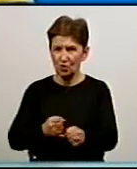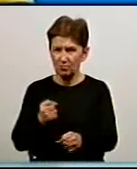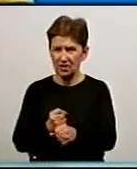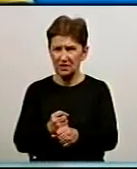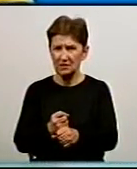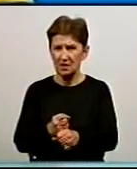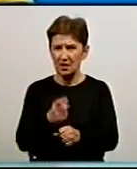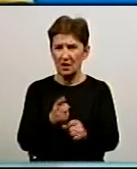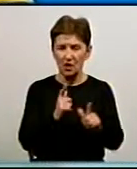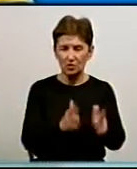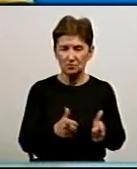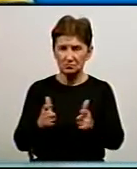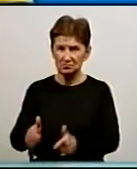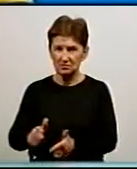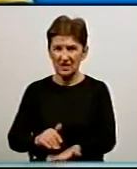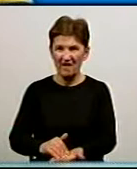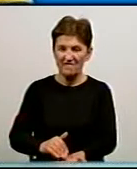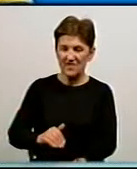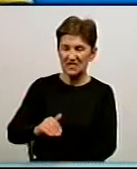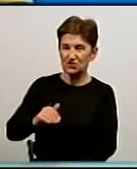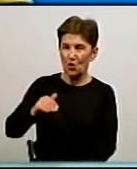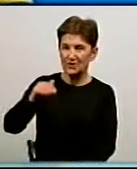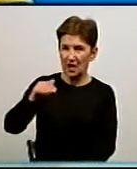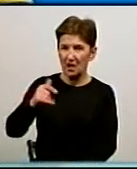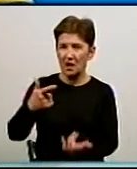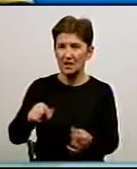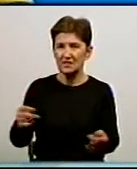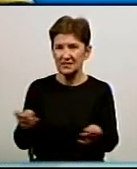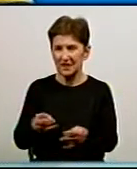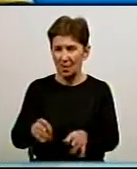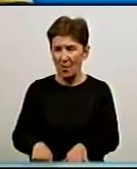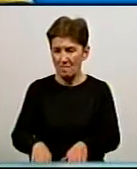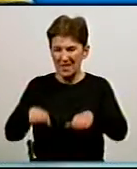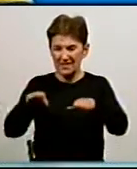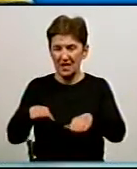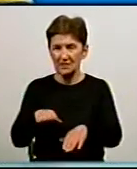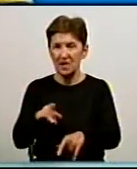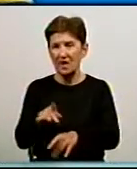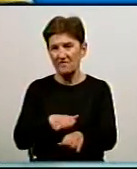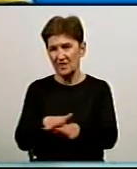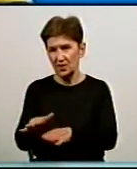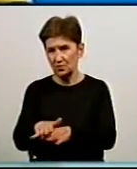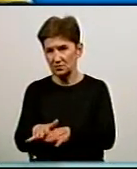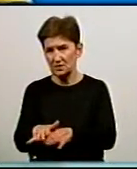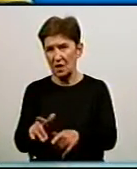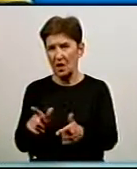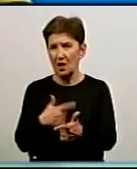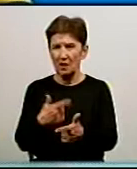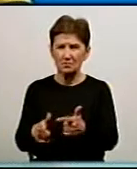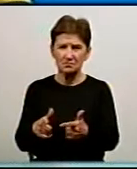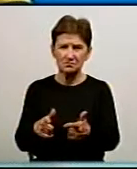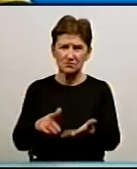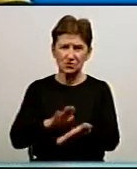озгоджується висота підйому, нормативна висота, на яку необхідно підняти люк, і виконується ті роботи або підрядна організація, або